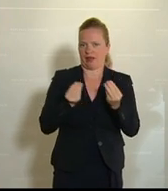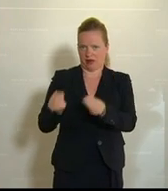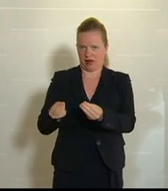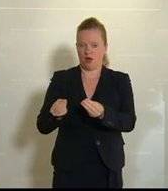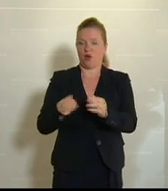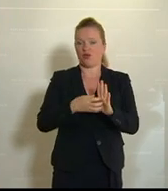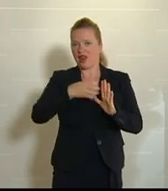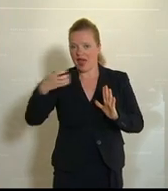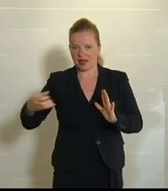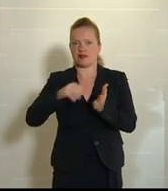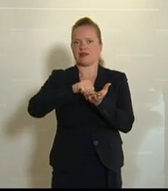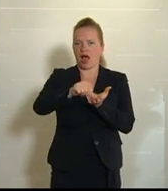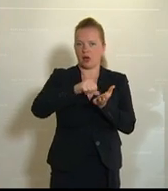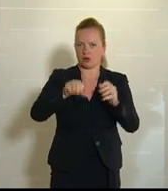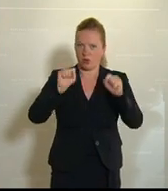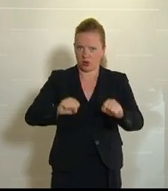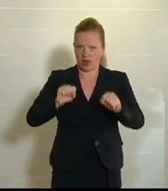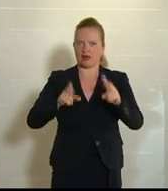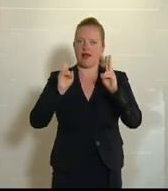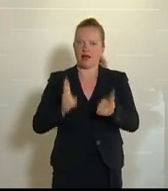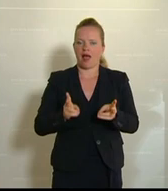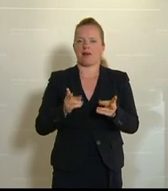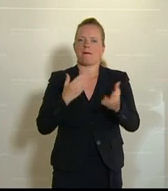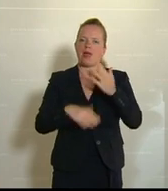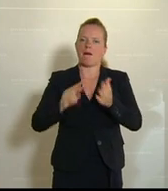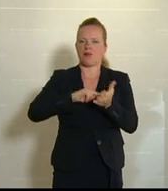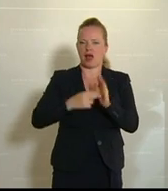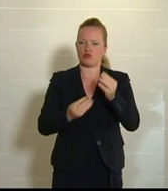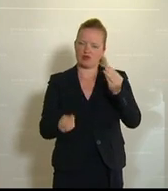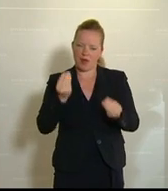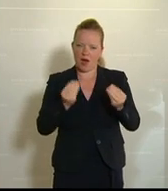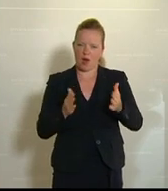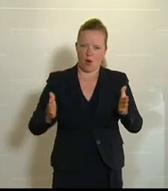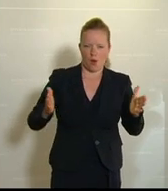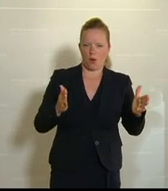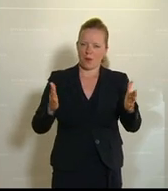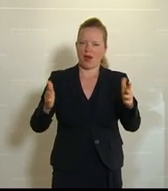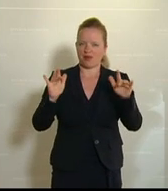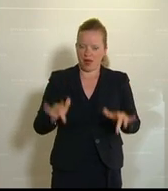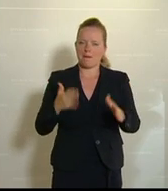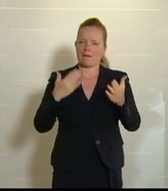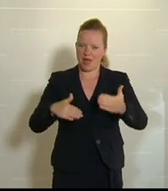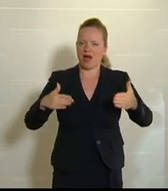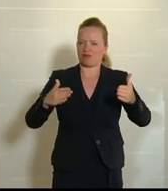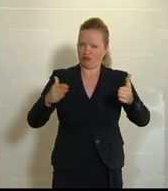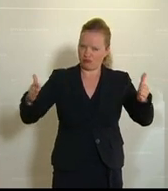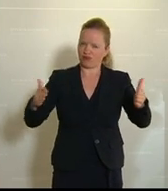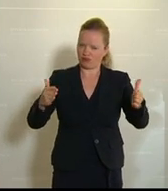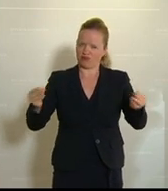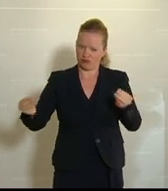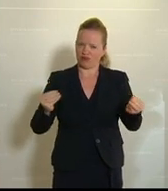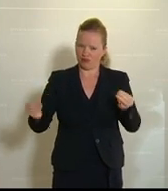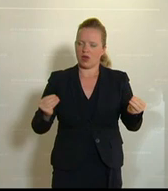Zahlungsmöglichkeit wollen wir vor allem den Planungsspielraum auf der einen Seite eben auch erhöhen und auf der anderen Seite